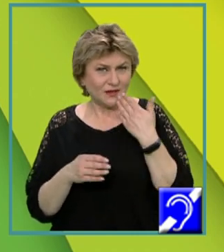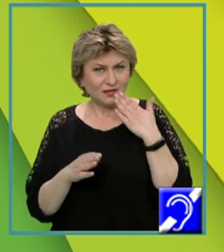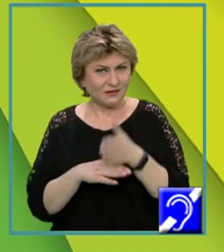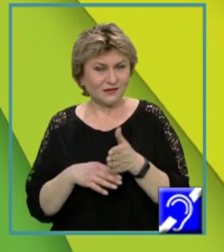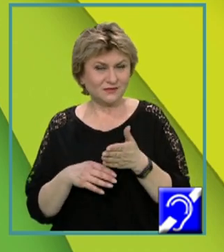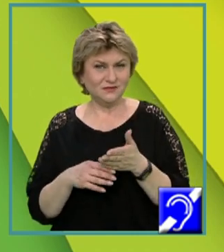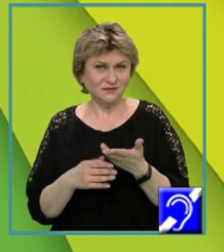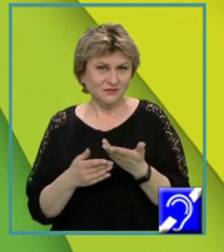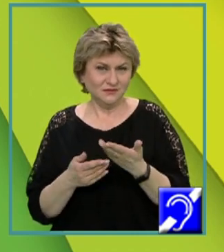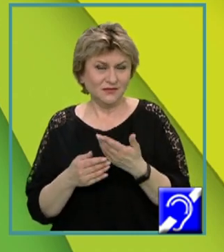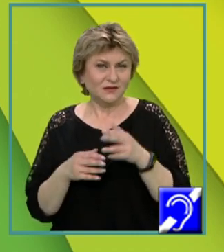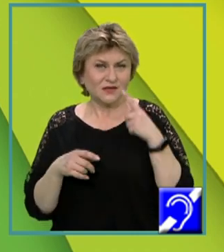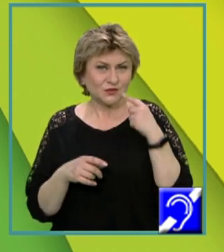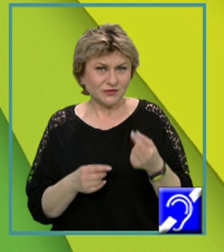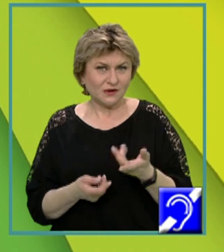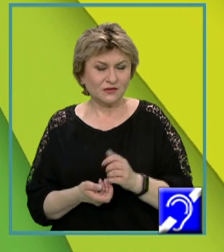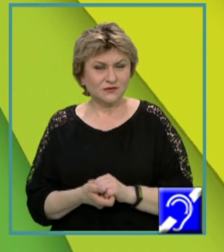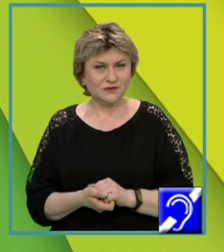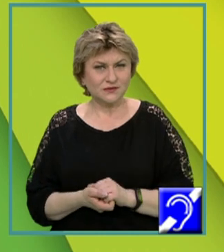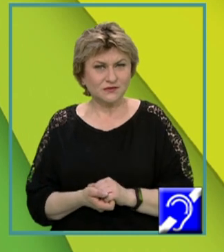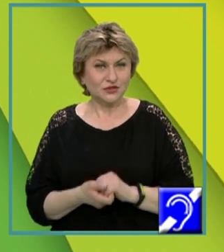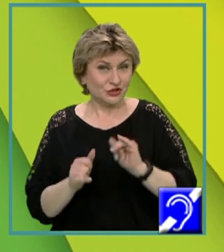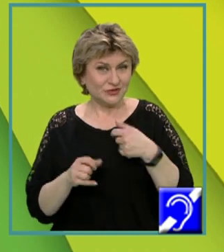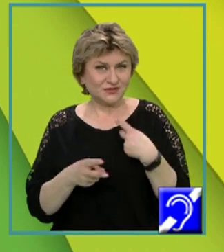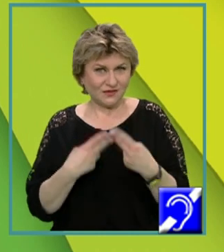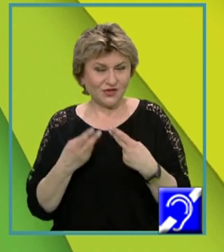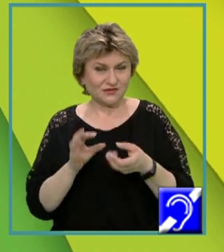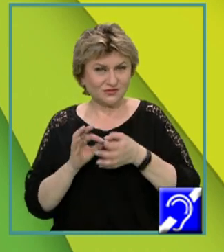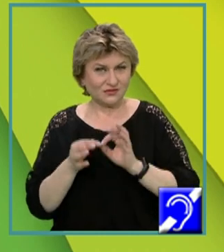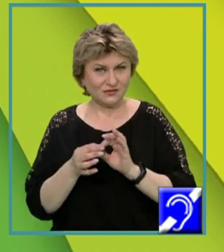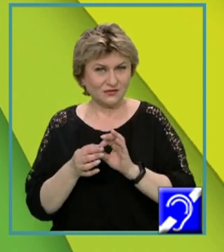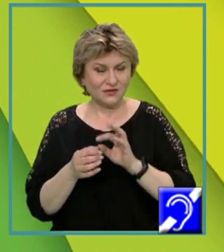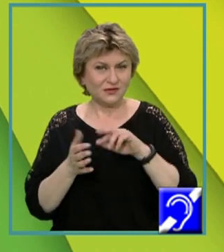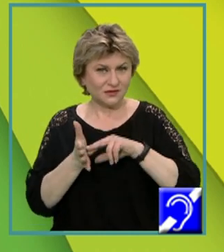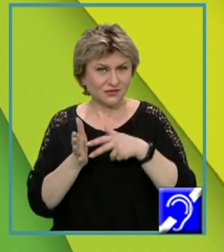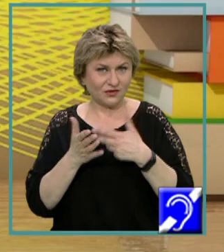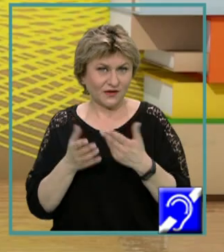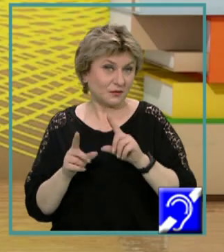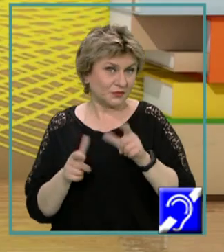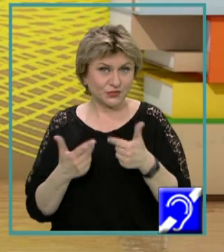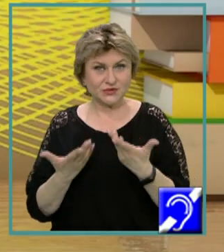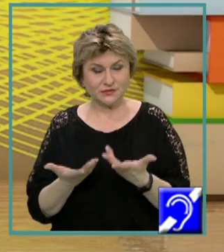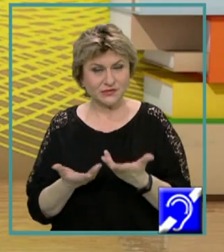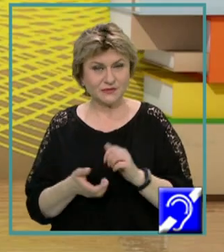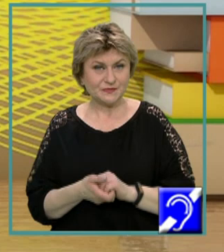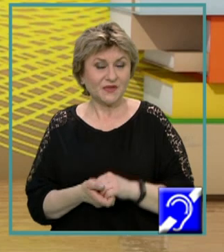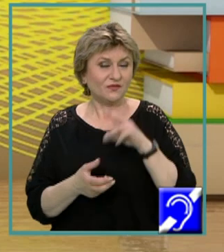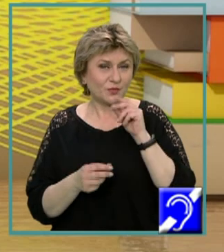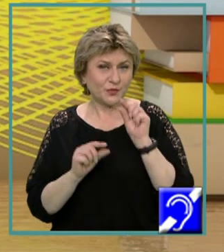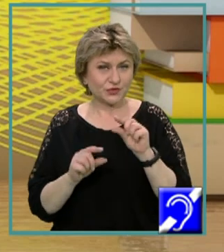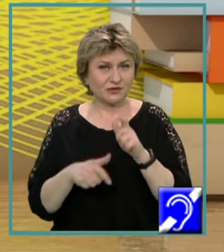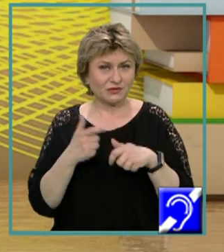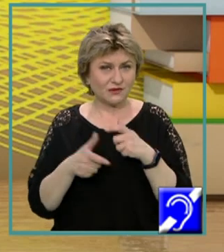proceduri. Chiar se folosește cuvântul rezervat procedure. Să vorbim puțin